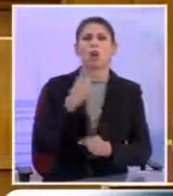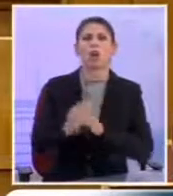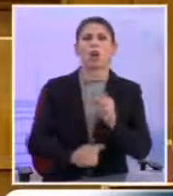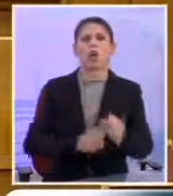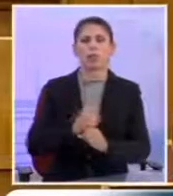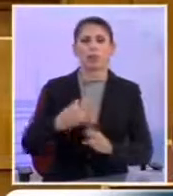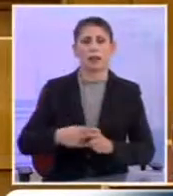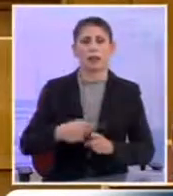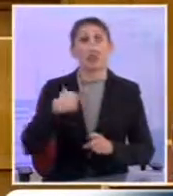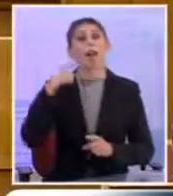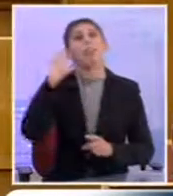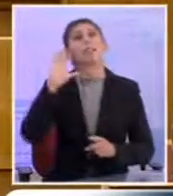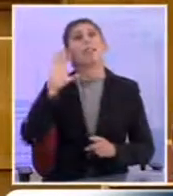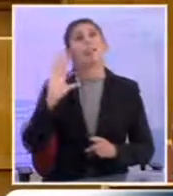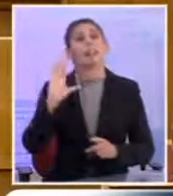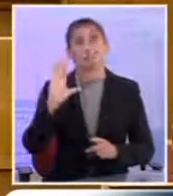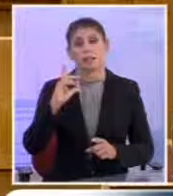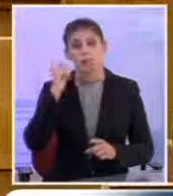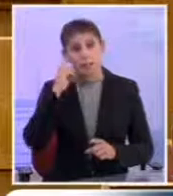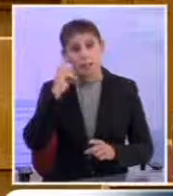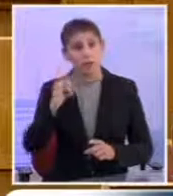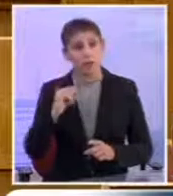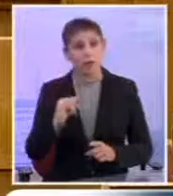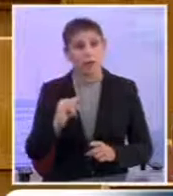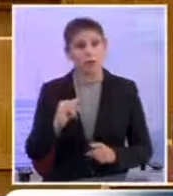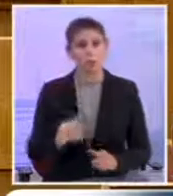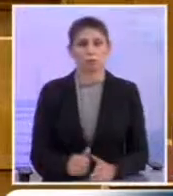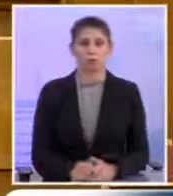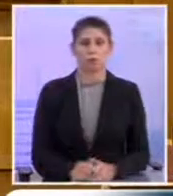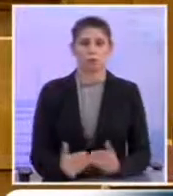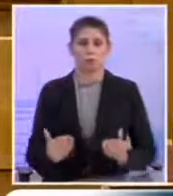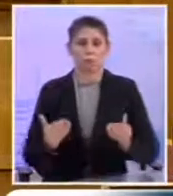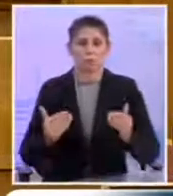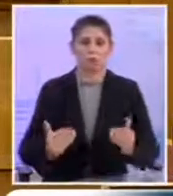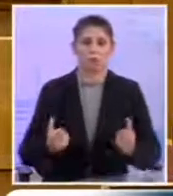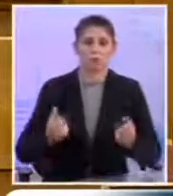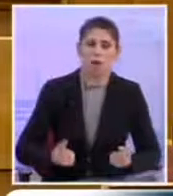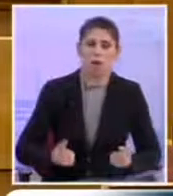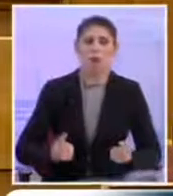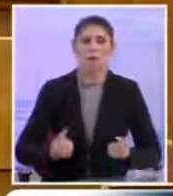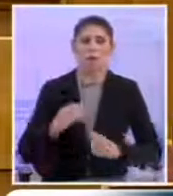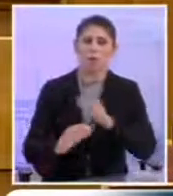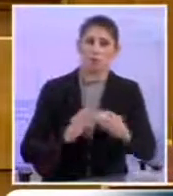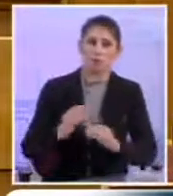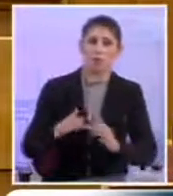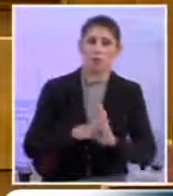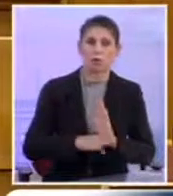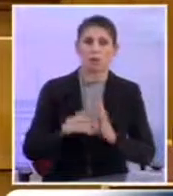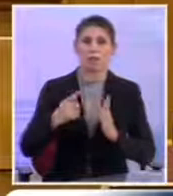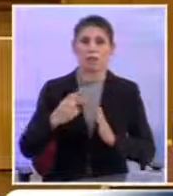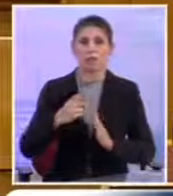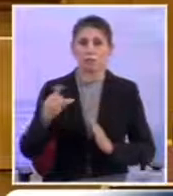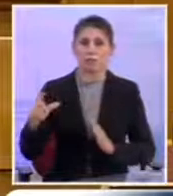Και που δεν εννοείται να το καταλάβετε ακόμη Εμπροστοβαρές επενδυτικό πρόγραμμα Εφτά δίς για ληξιπρόθεσμες οφειλές